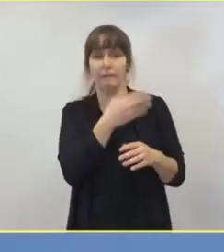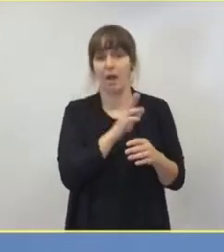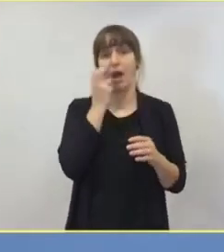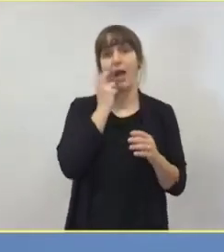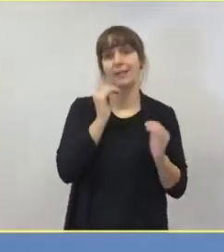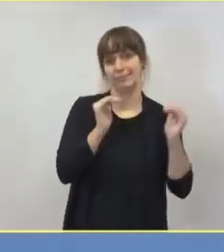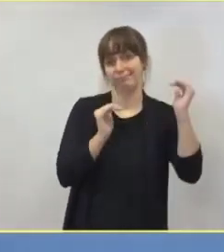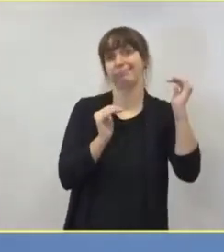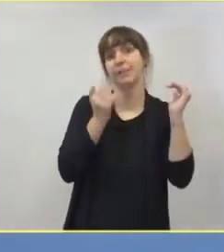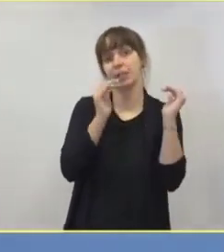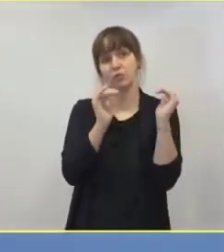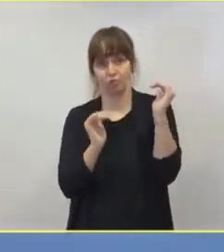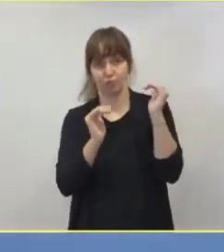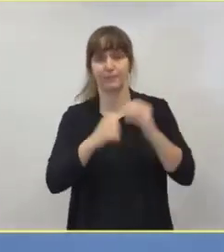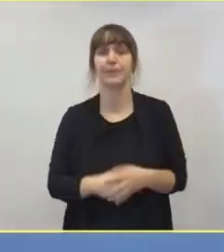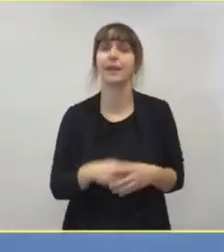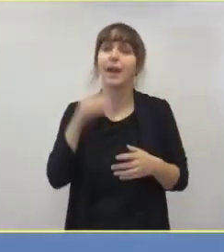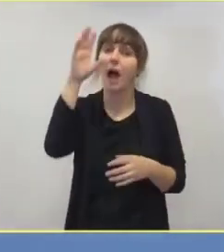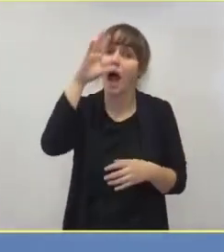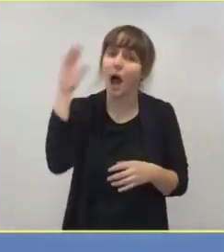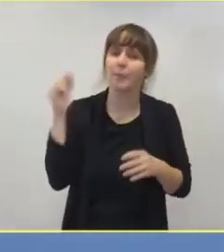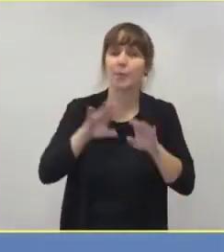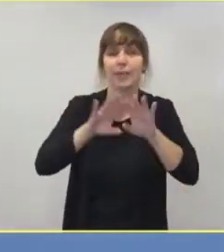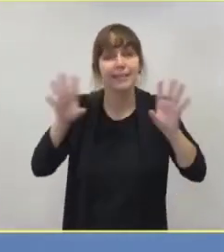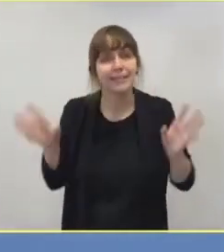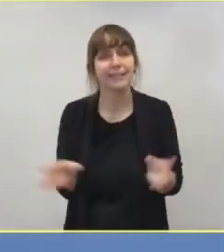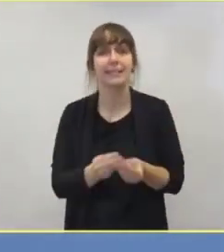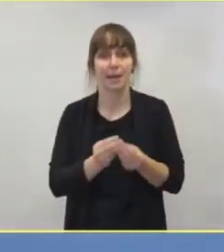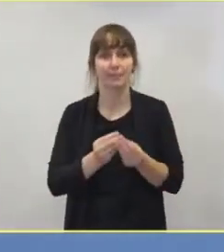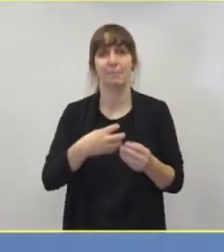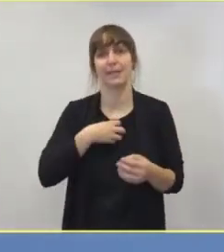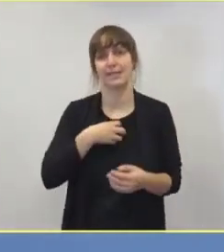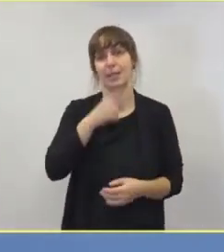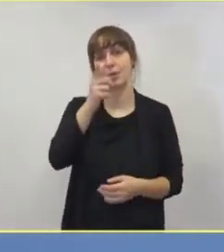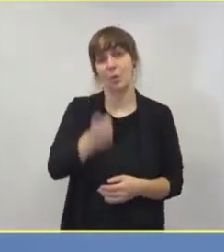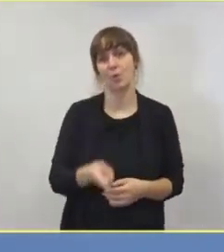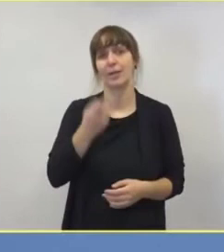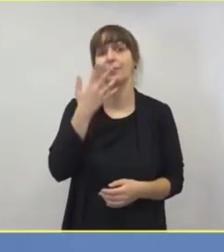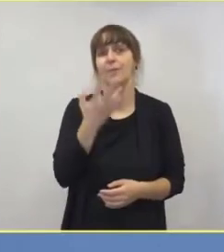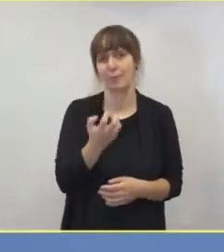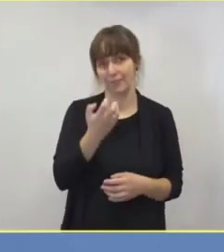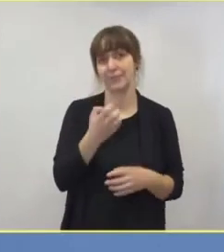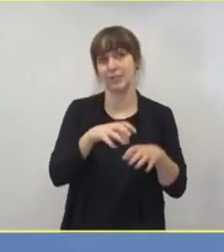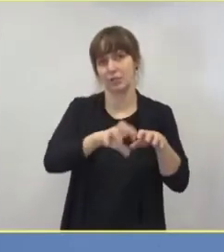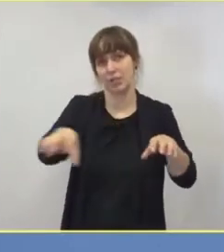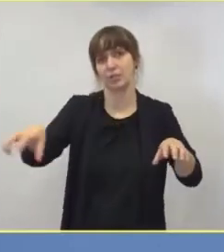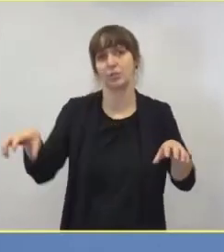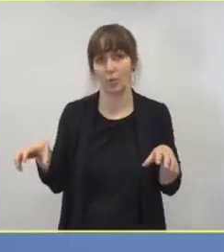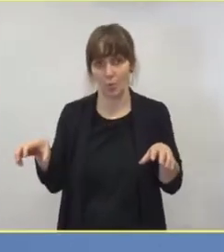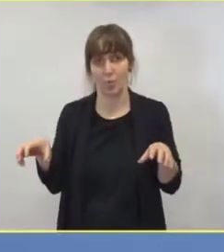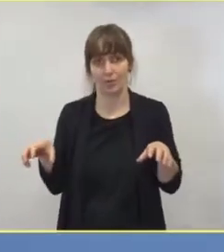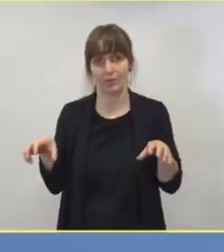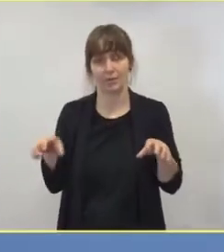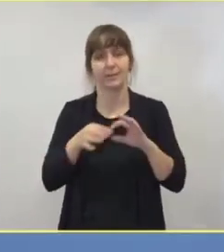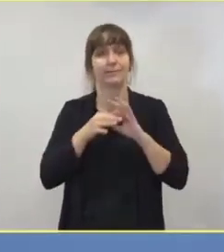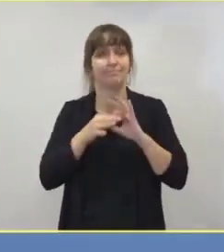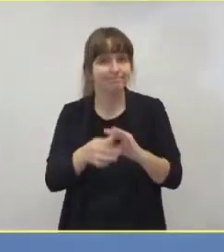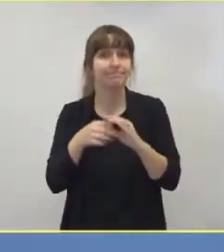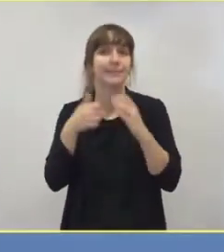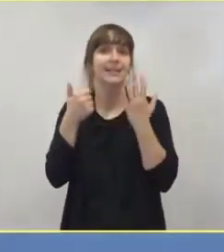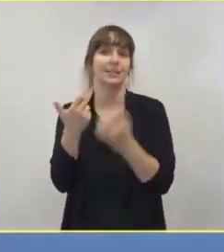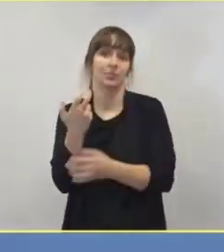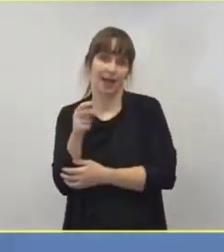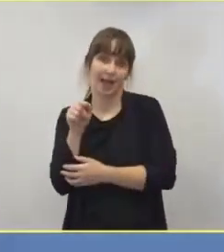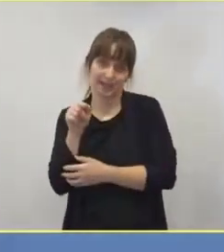In Hamburg haben wir insgesamt 150 Patienten auf Stationen. Davon sind 36 auf Intensivstationen.